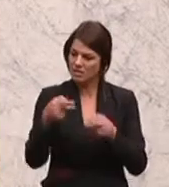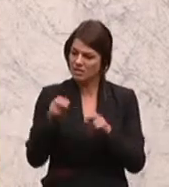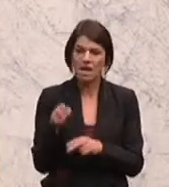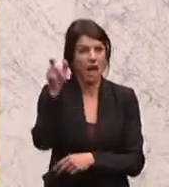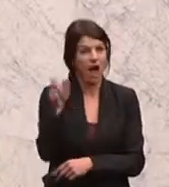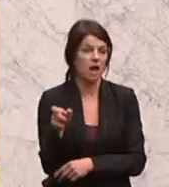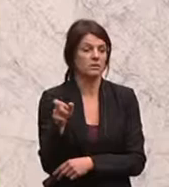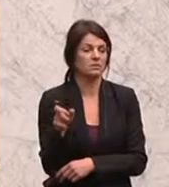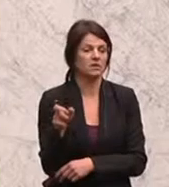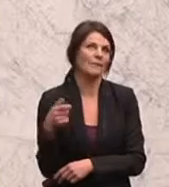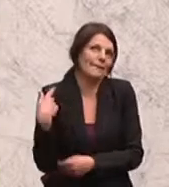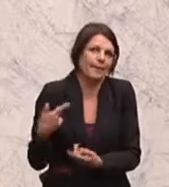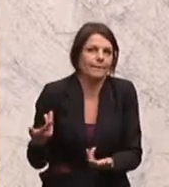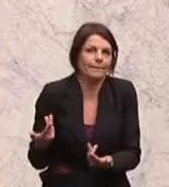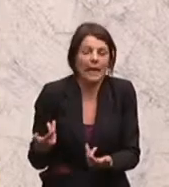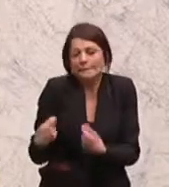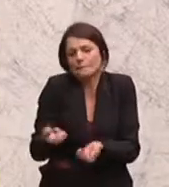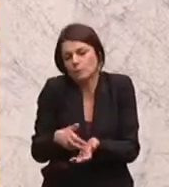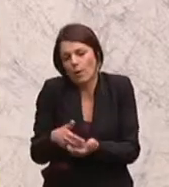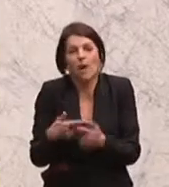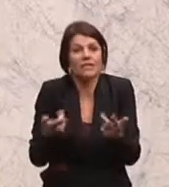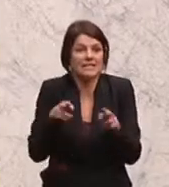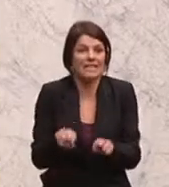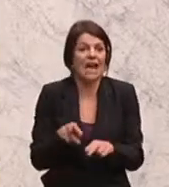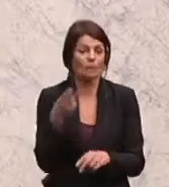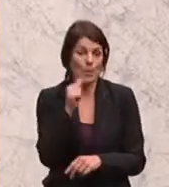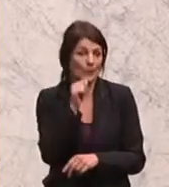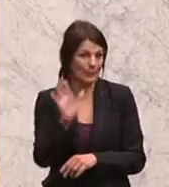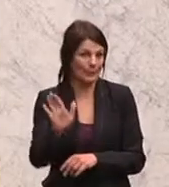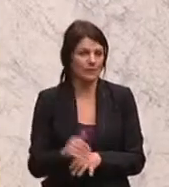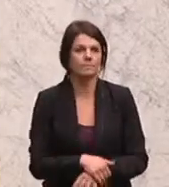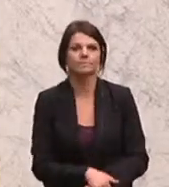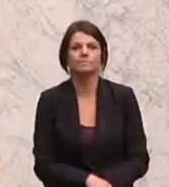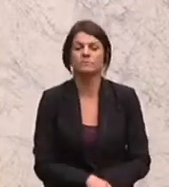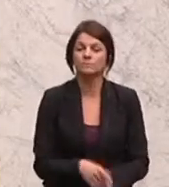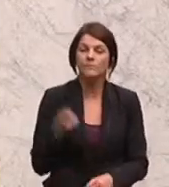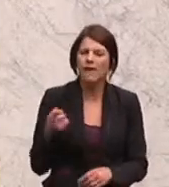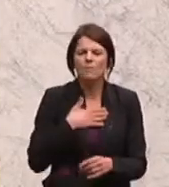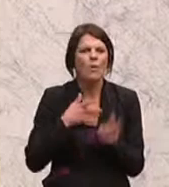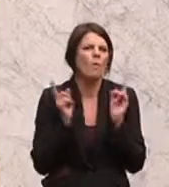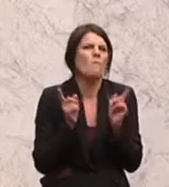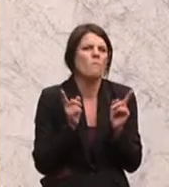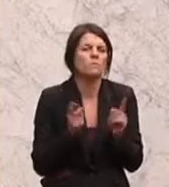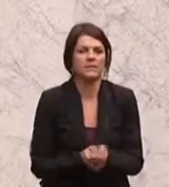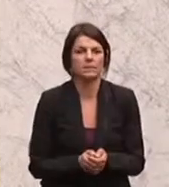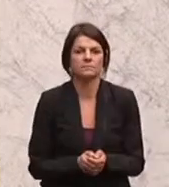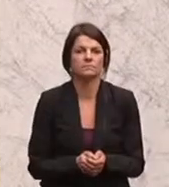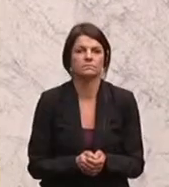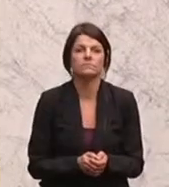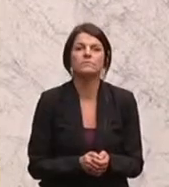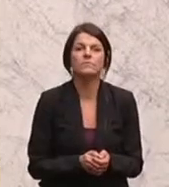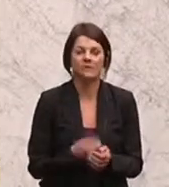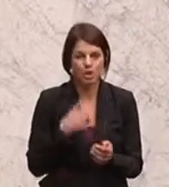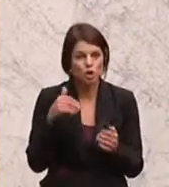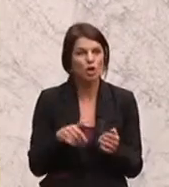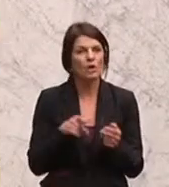der Grünen, der möchte unbedingt, dass wir aus